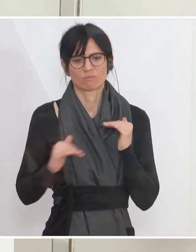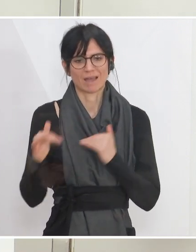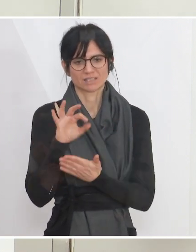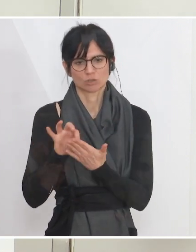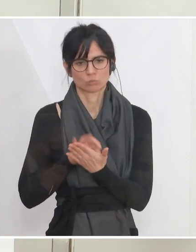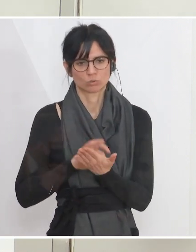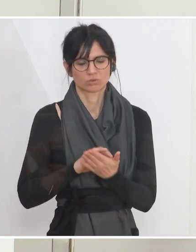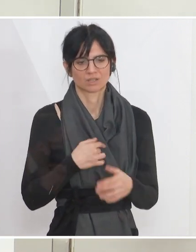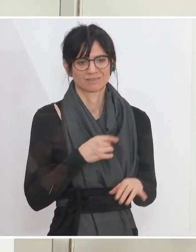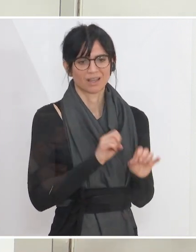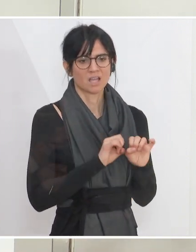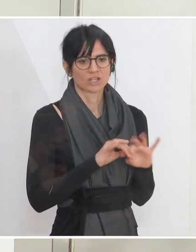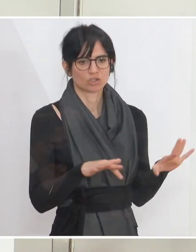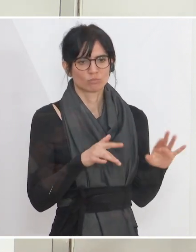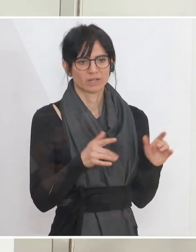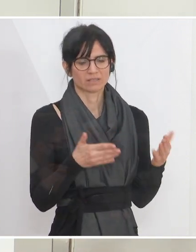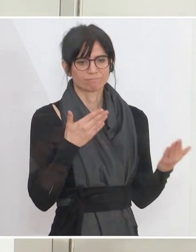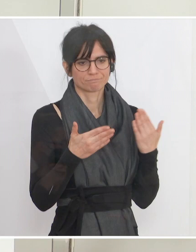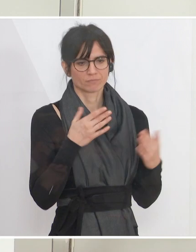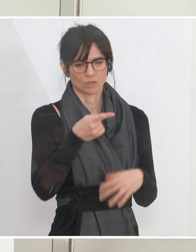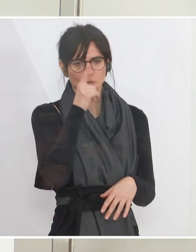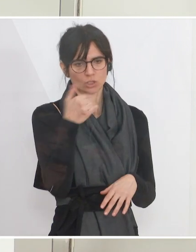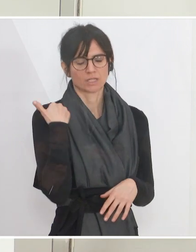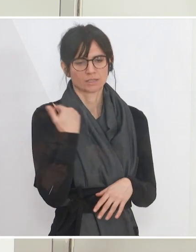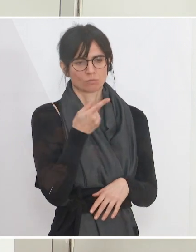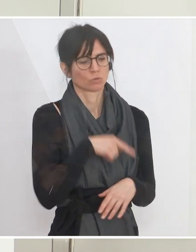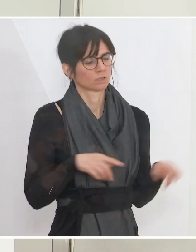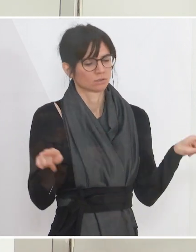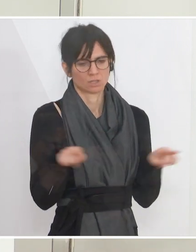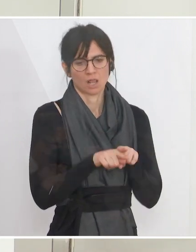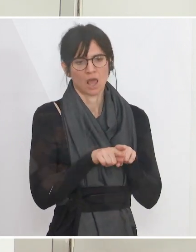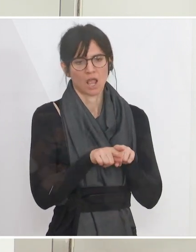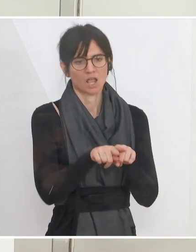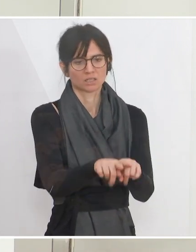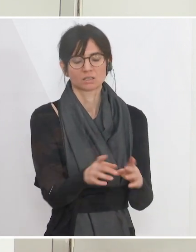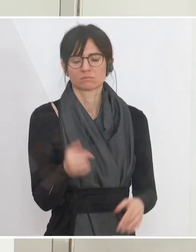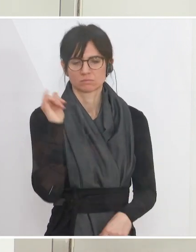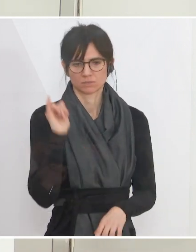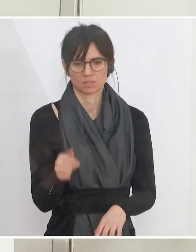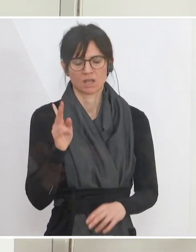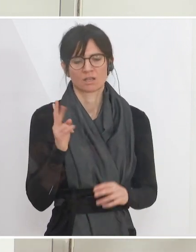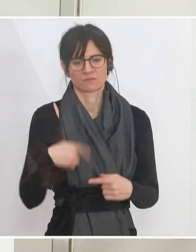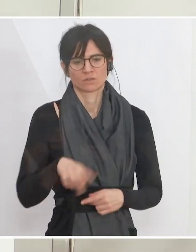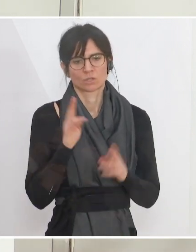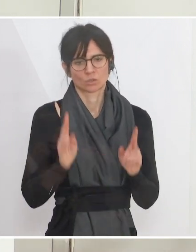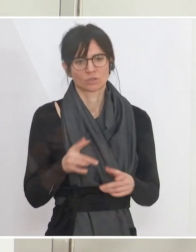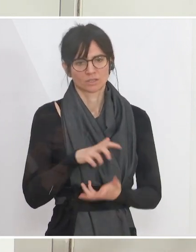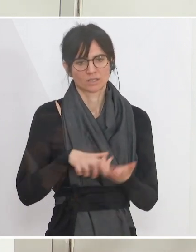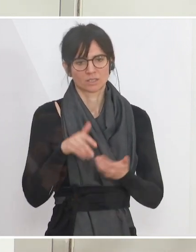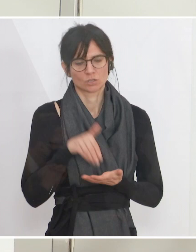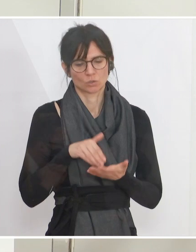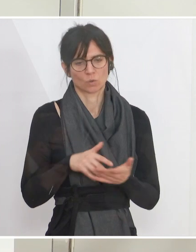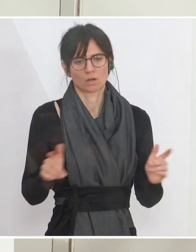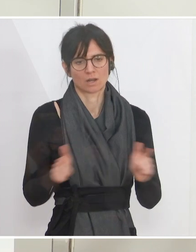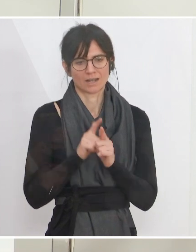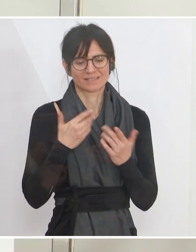Die Spreads zu Deutschland sind de facto die letzten Monate immer gleich geblieben. Das heißt, ja, wir können uns diese Krise weiterhin